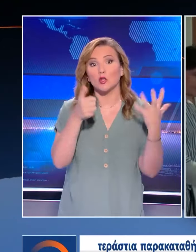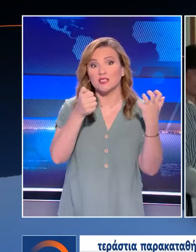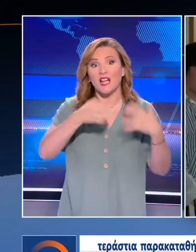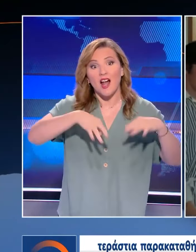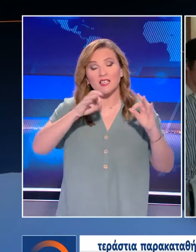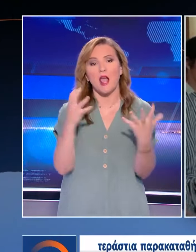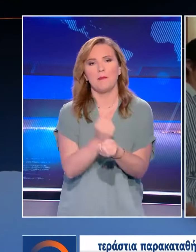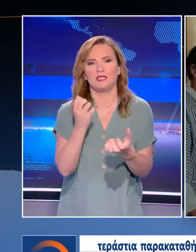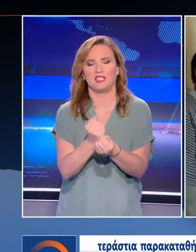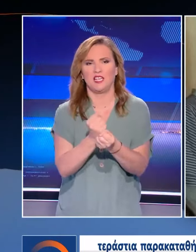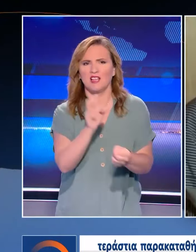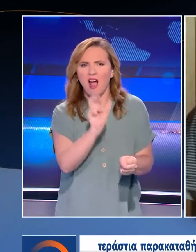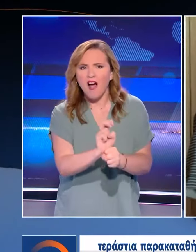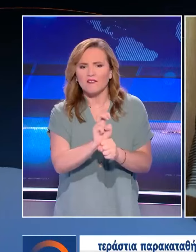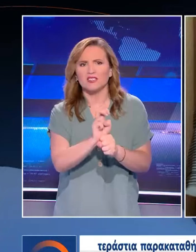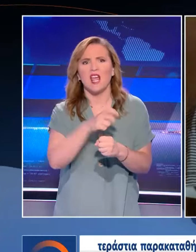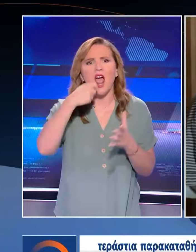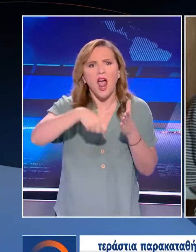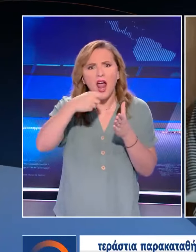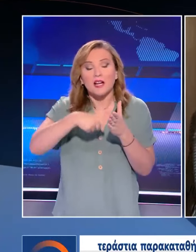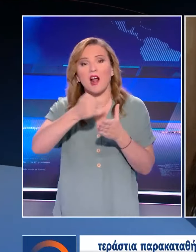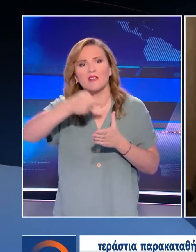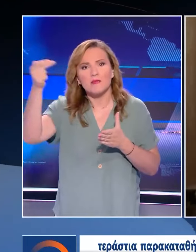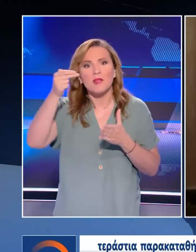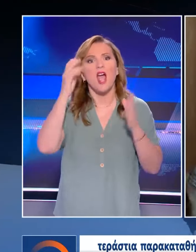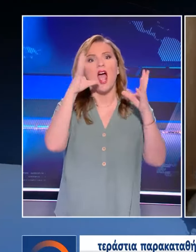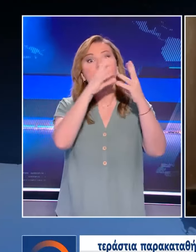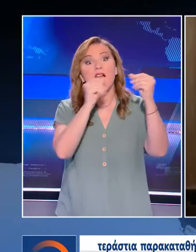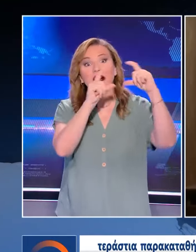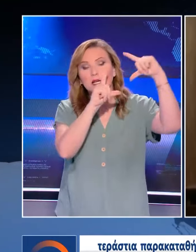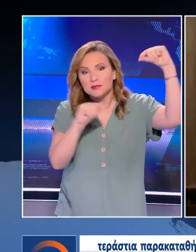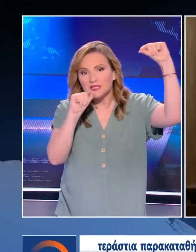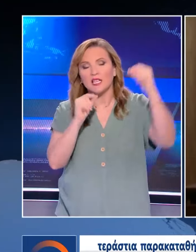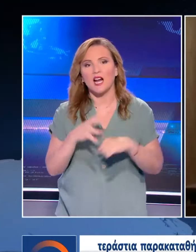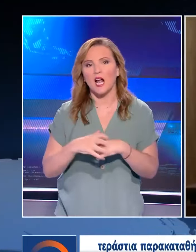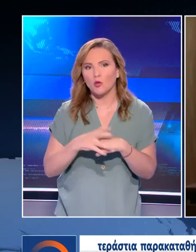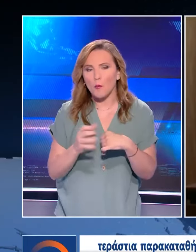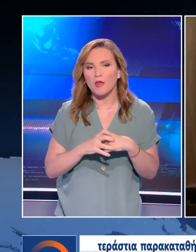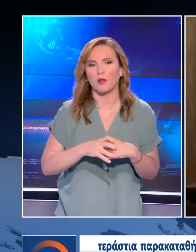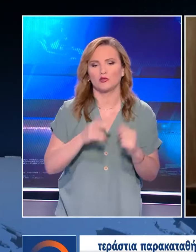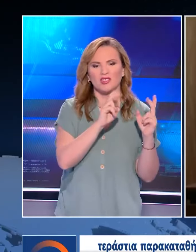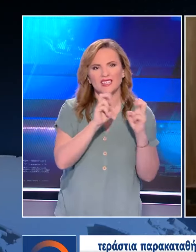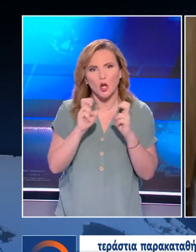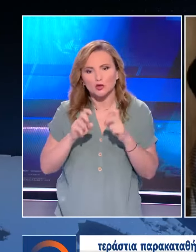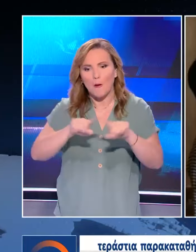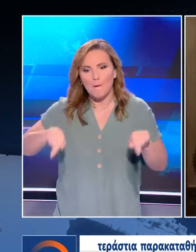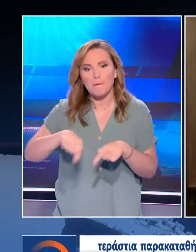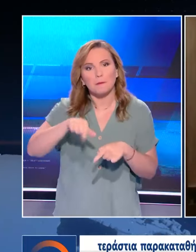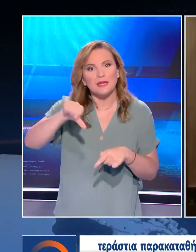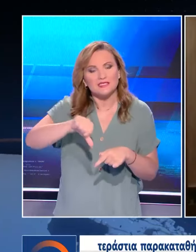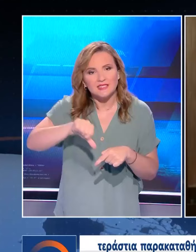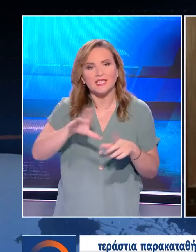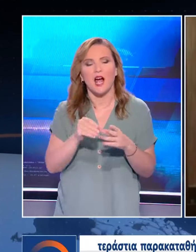παρακαταθήκη από ταινείς που σημάδευσαν τις προηγούμενες δεκαετίες, όπως η έκλειψη, ο γατόπαρδος, μέχρι στις γάτων και η πισίνα για τις οποίες